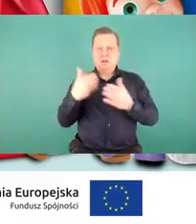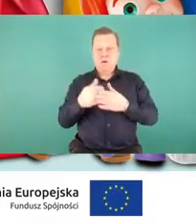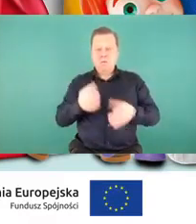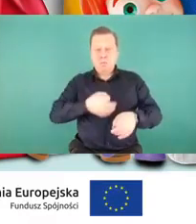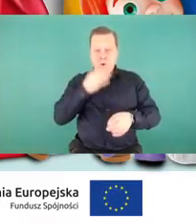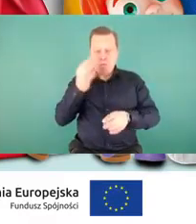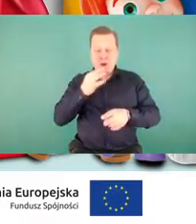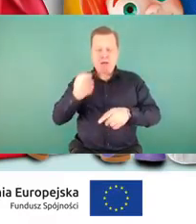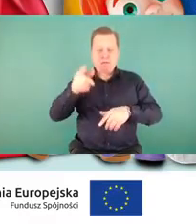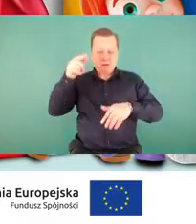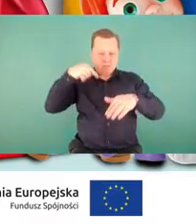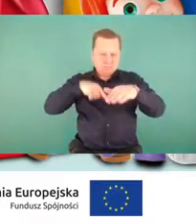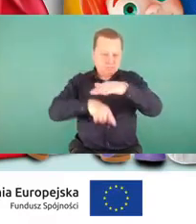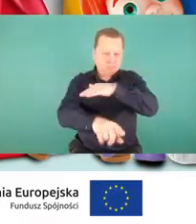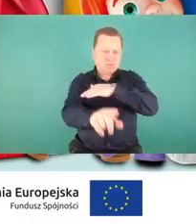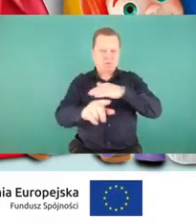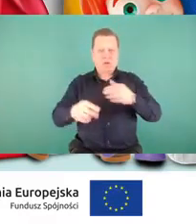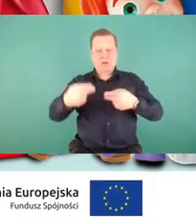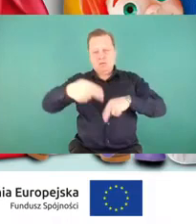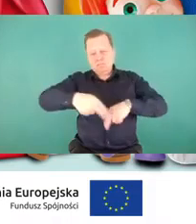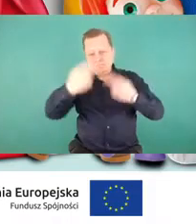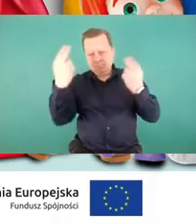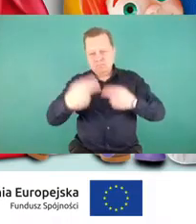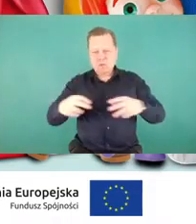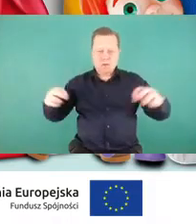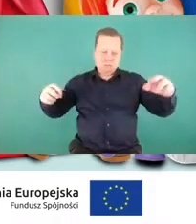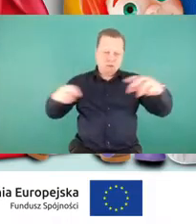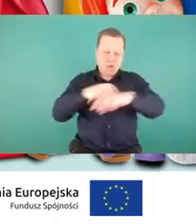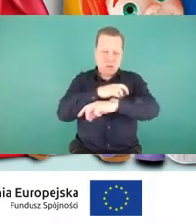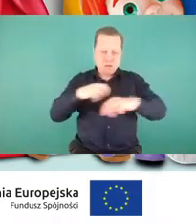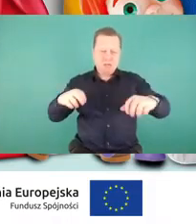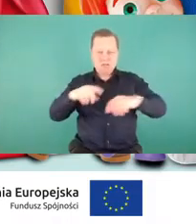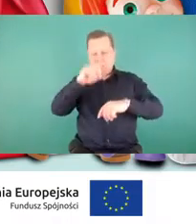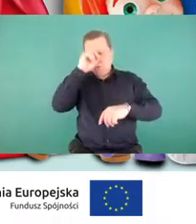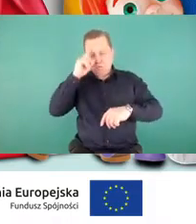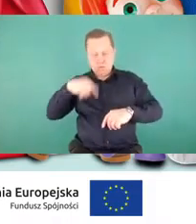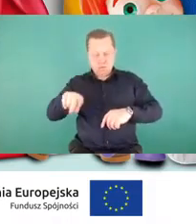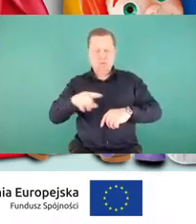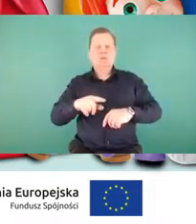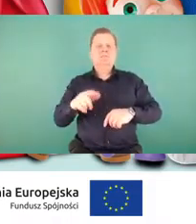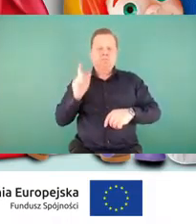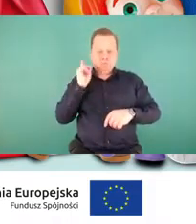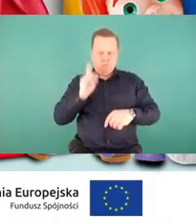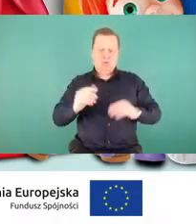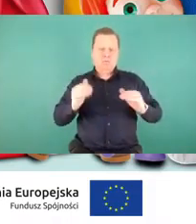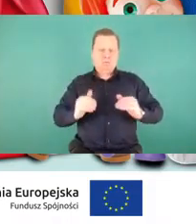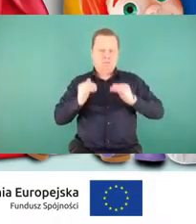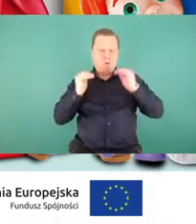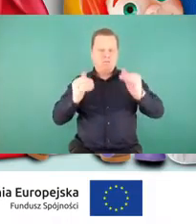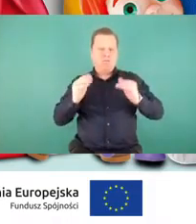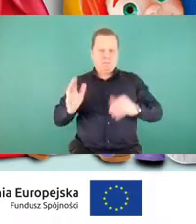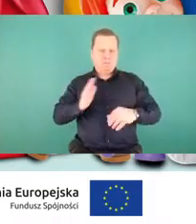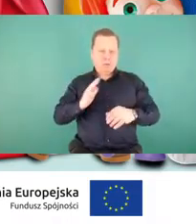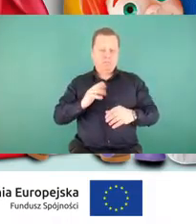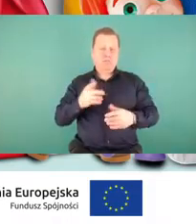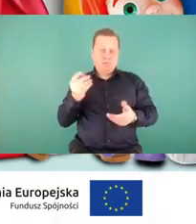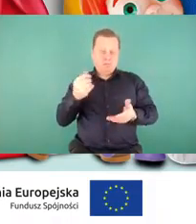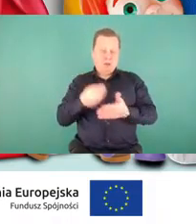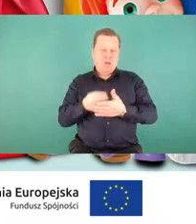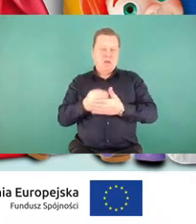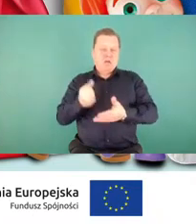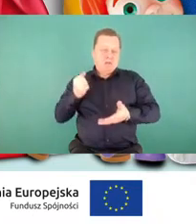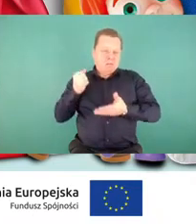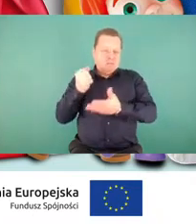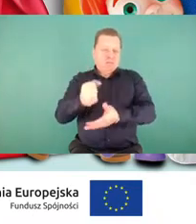przejść dla pieszych, ale również przejazdów kolejowych, podwyższanie kategorii ogromne środki, które inwestuje obszar kolejowy w